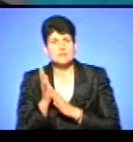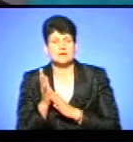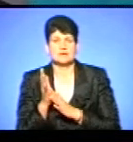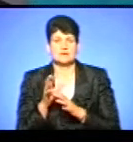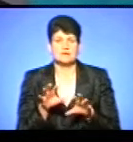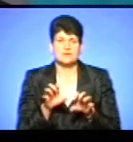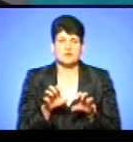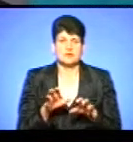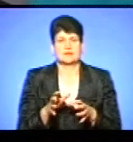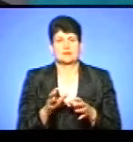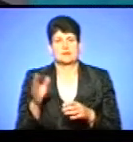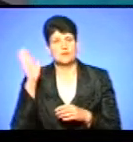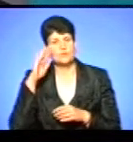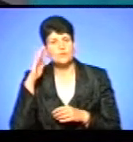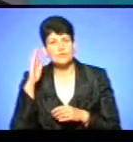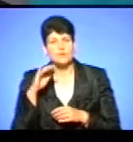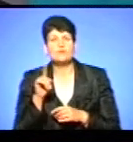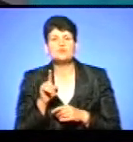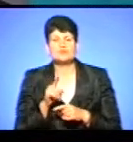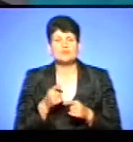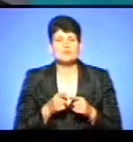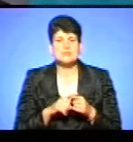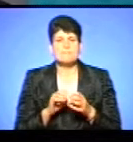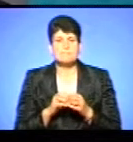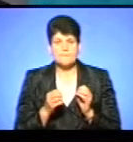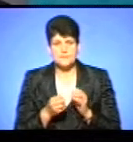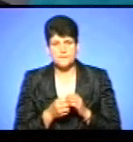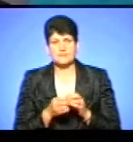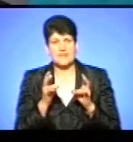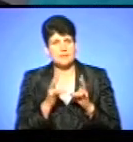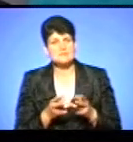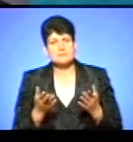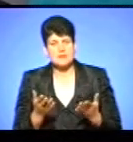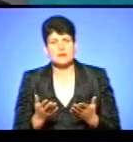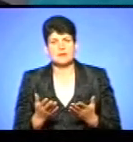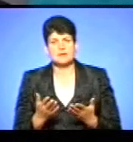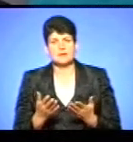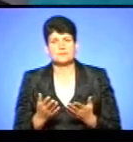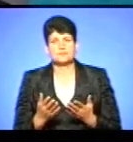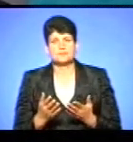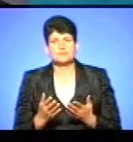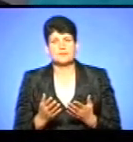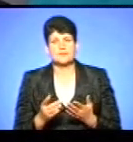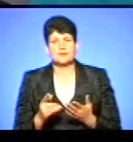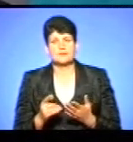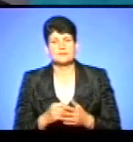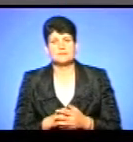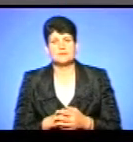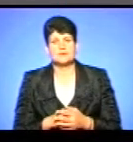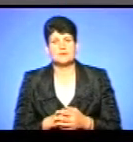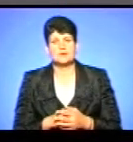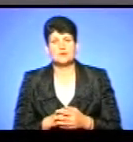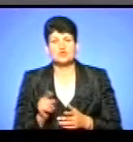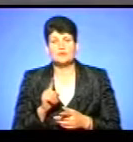Тож, розкажіть, в чому саме небезпека цих викидів, якщо не говорити вже про те, що тече з унітазів? Ну, щоб